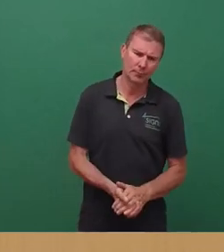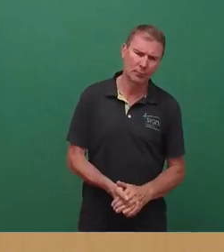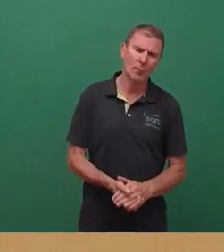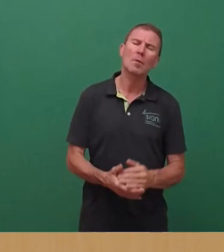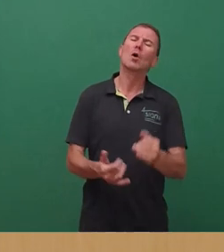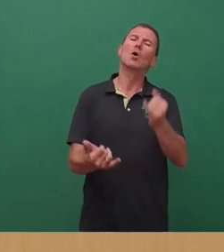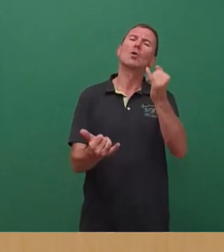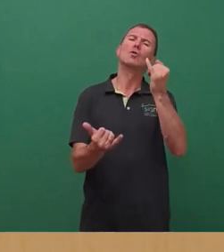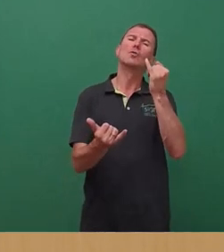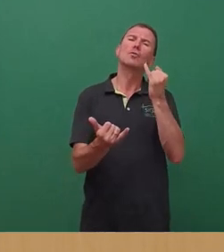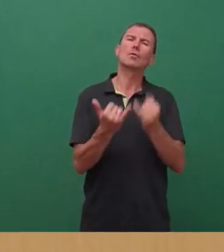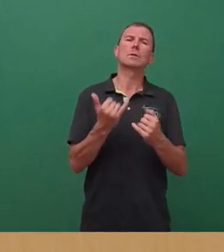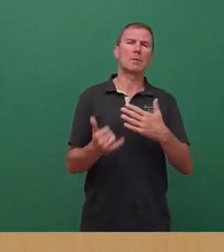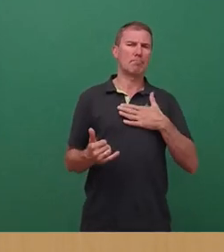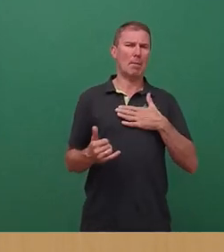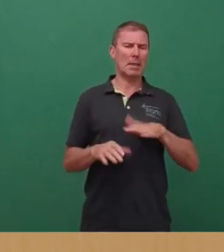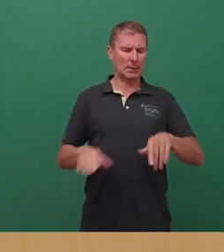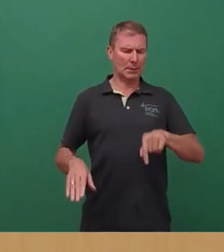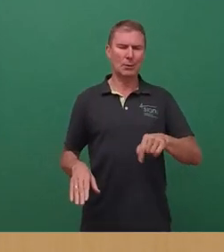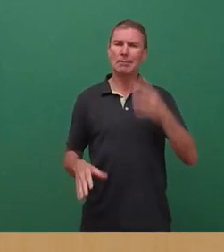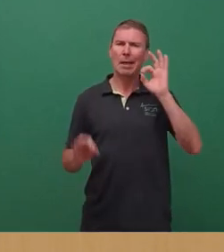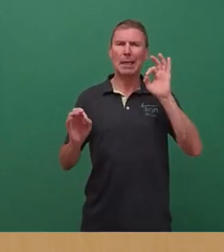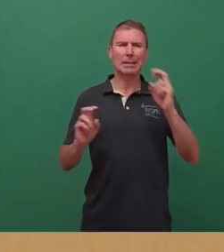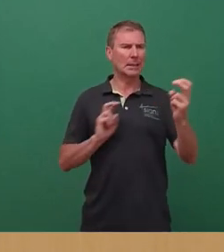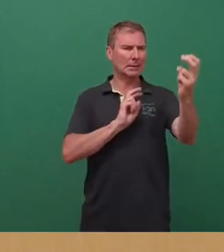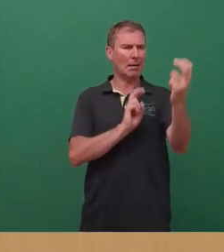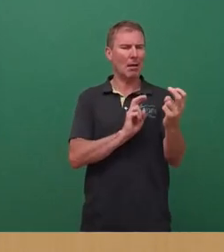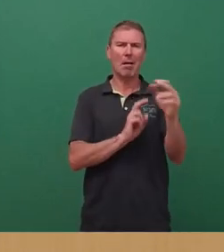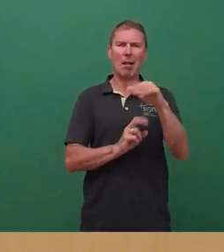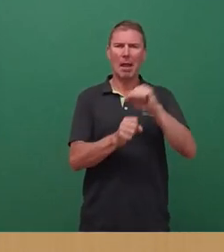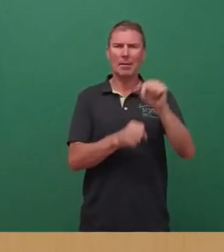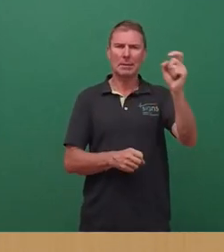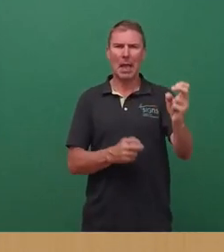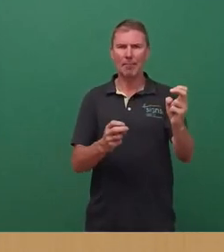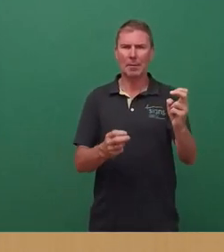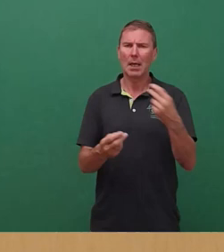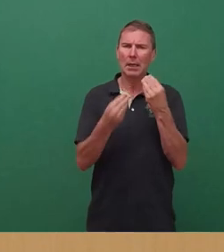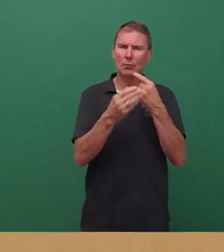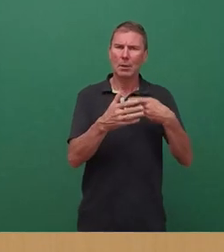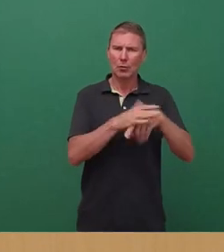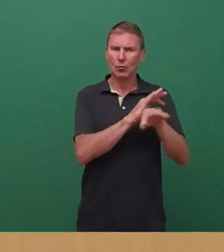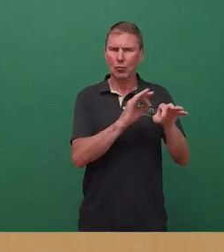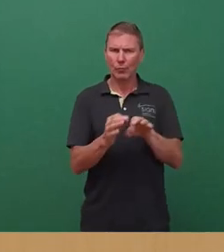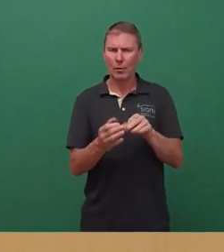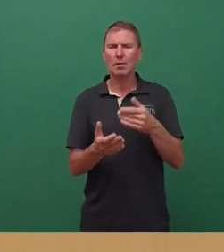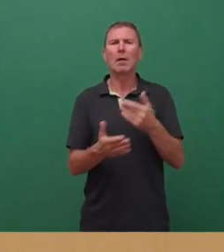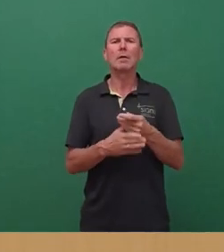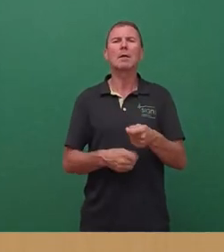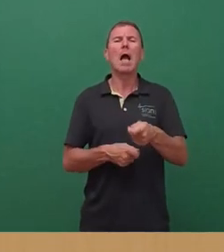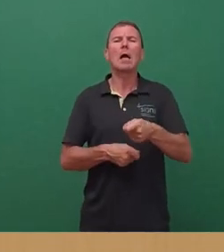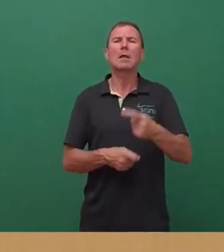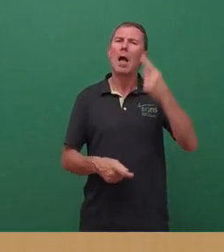gerade an meinem Tisch am Dienstag mit dem Landesamt im Gespräch gewesen hinsichtlich der Gartendenkmal pflegerischen